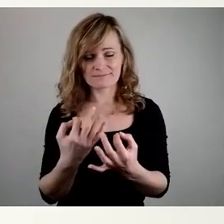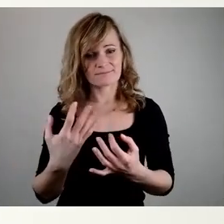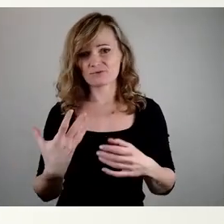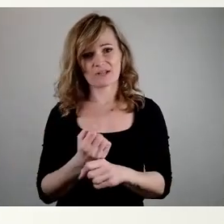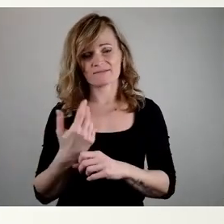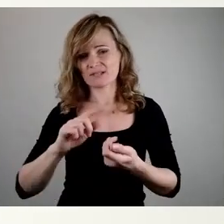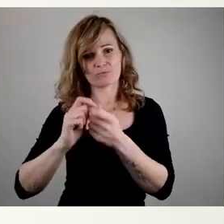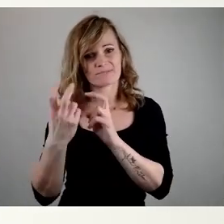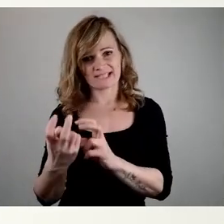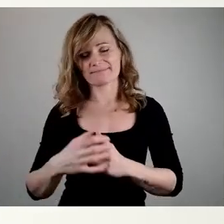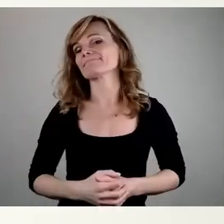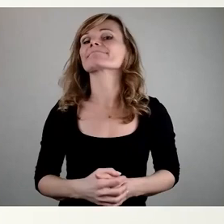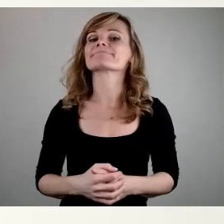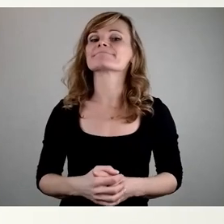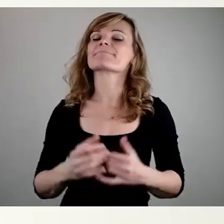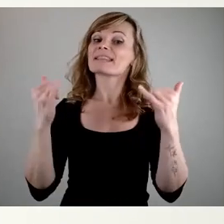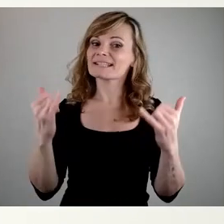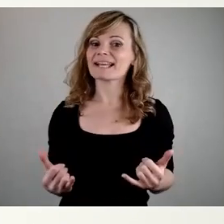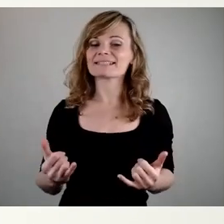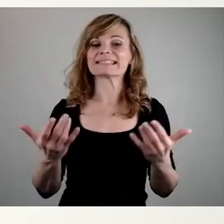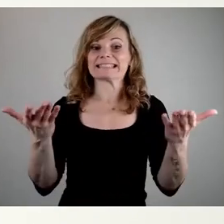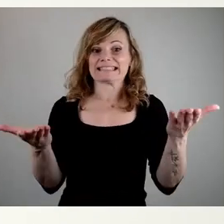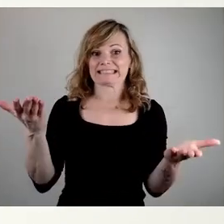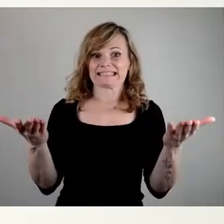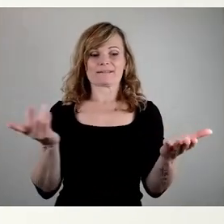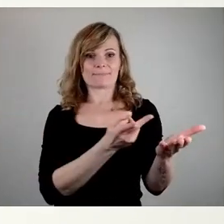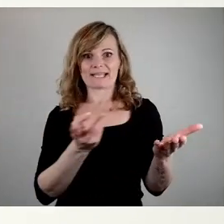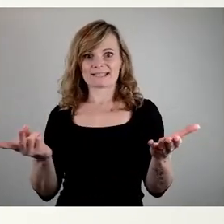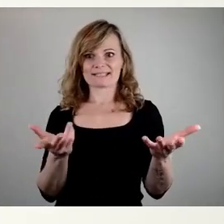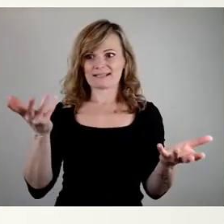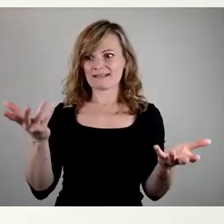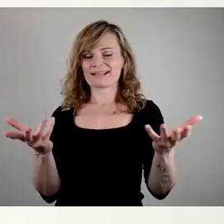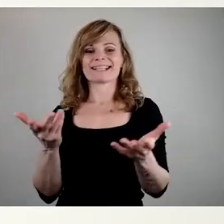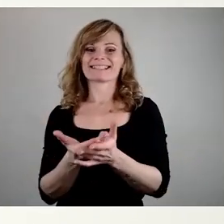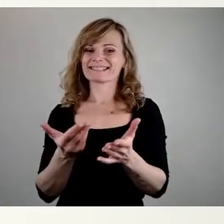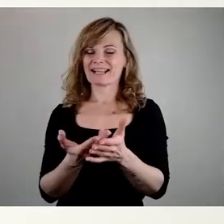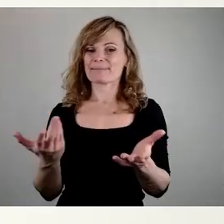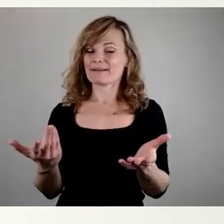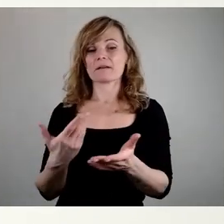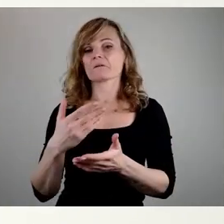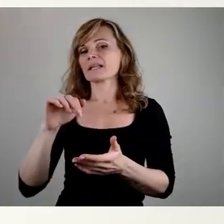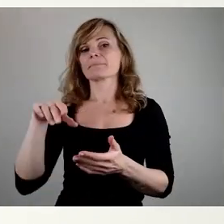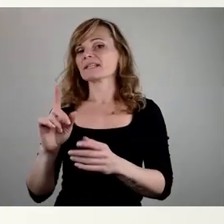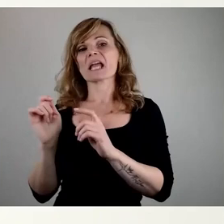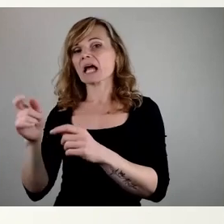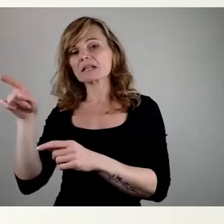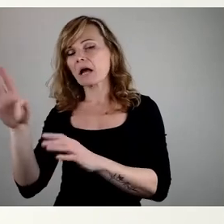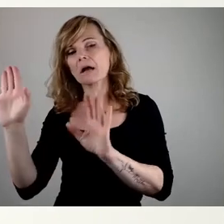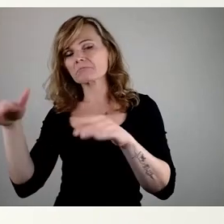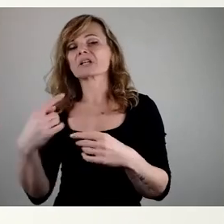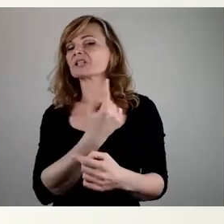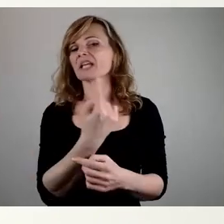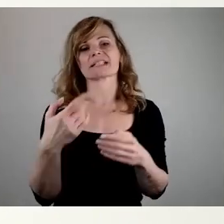So, und jetzt kommt der Spagat und deswegen finde ich es ein bisschen, nie, dass die SPD den Antrag gestellt hat, jede Fraktion hat das Recht,